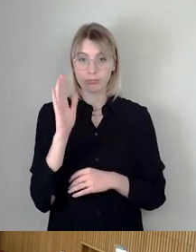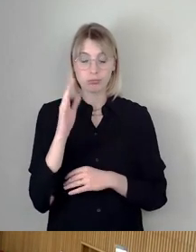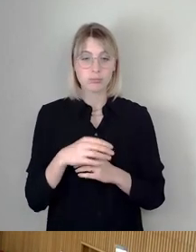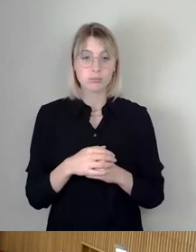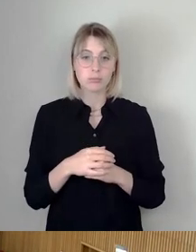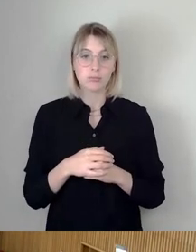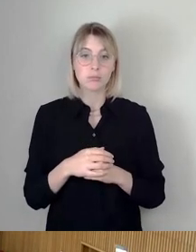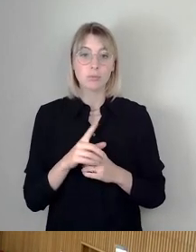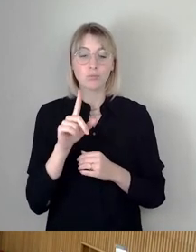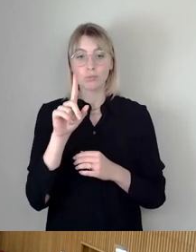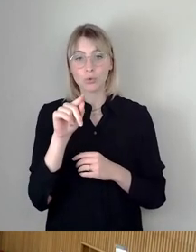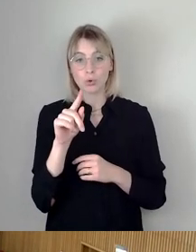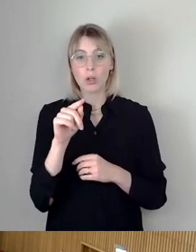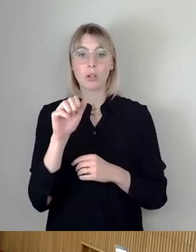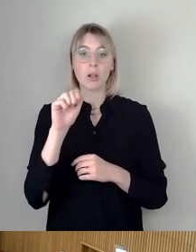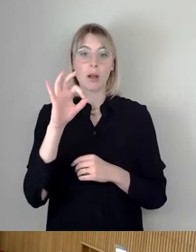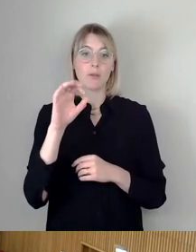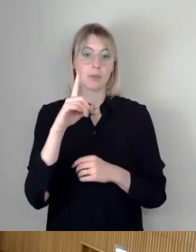wir die AfD. Gilke.